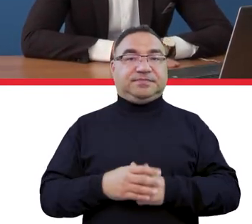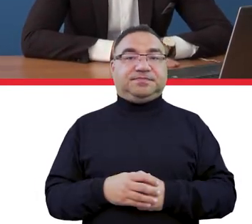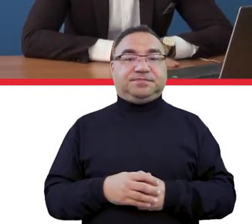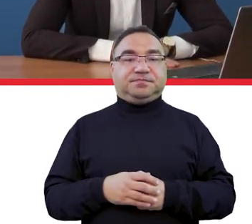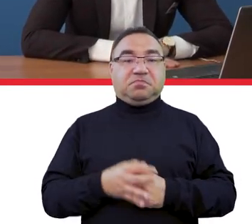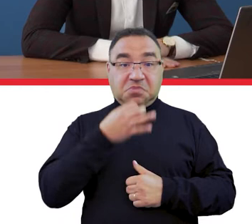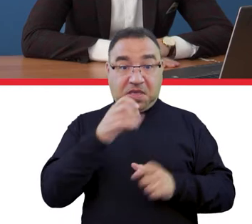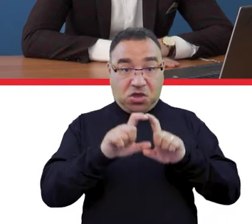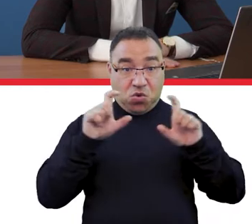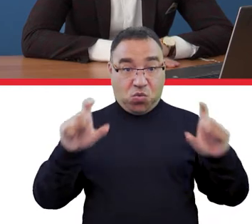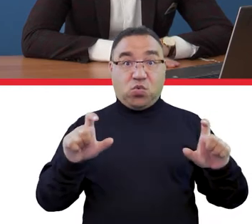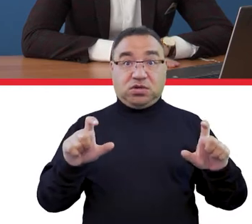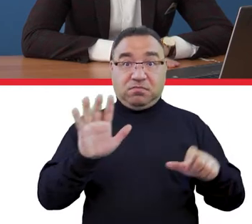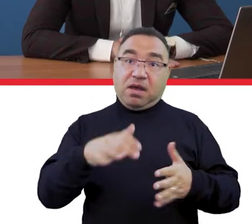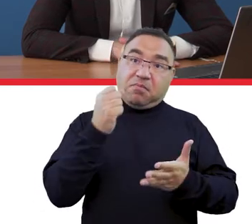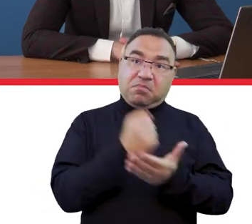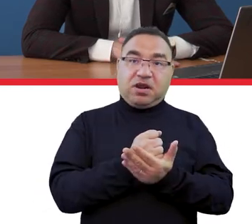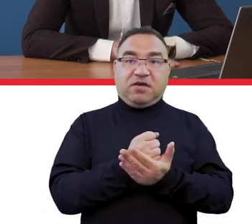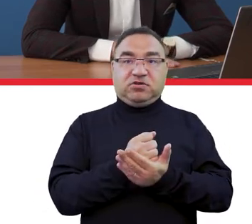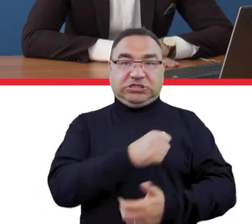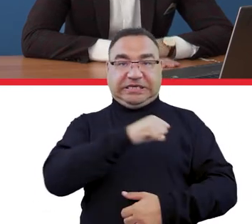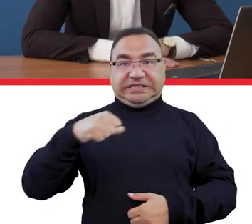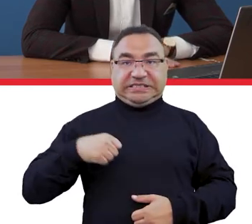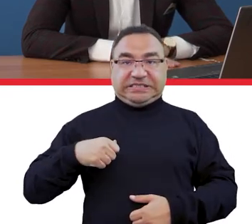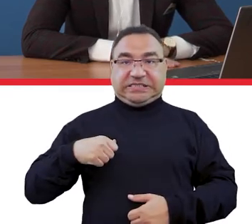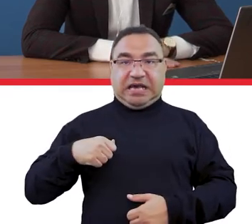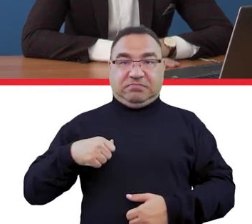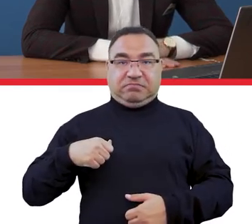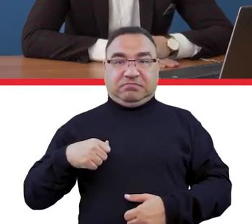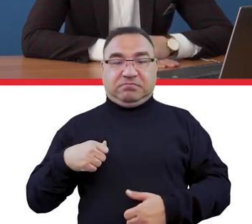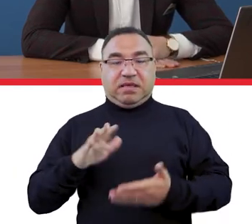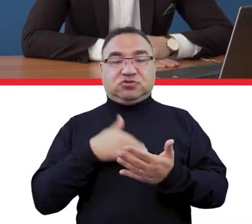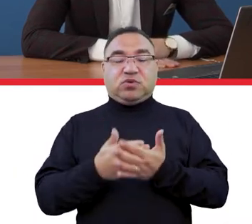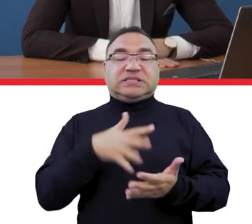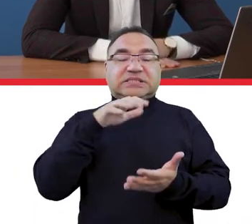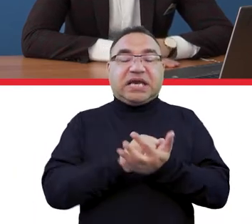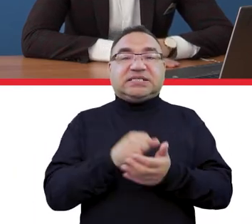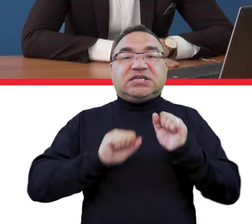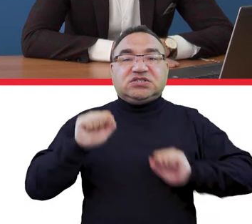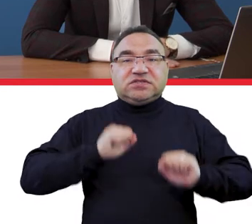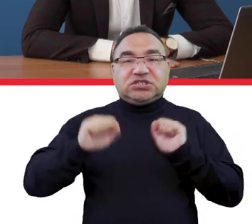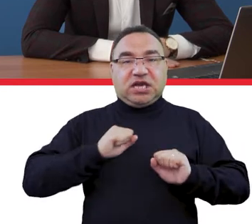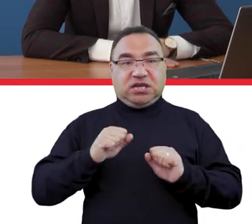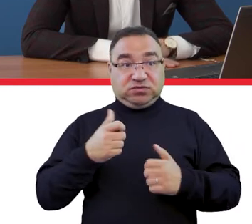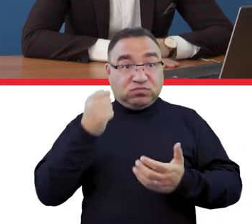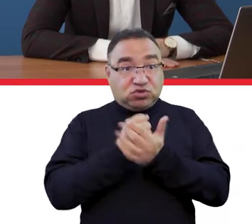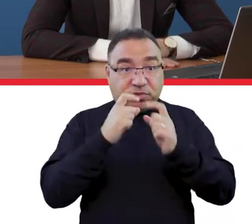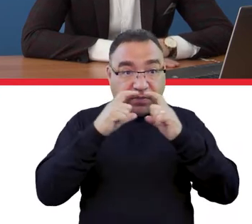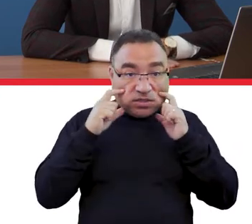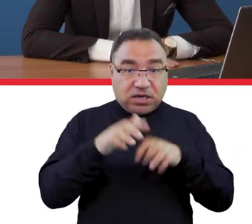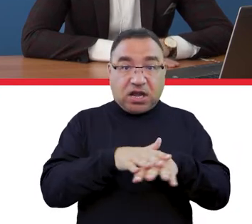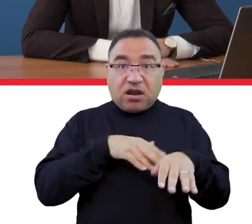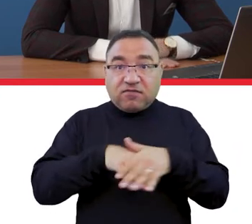skrzynkę, czyli czy uczelnia ma prawo wymagać od nas zapewnienia sobie środków ochrony osobistej, zajęcia laboratoryjne, czyli czy mamy mieć